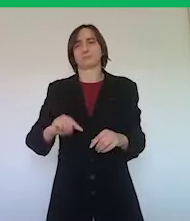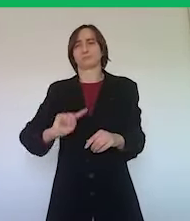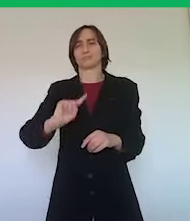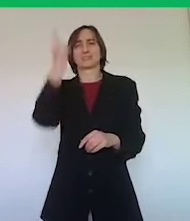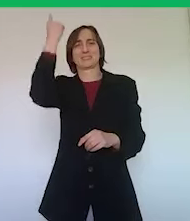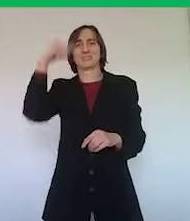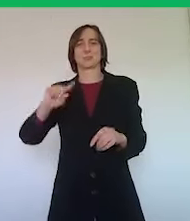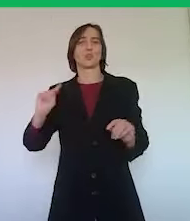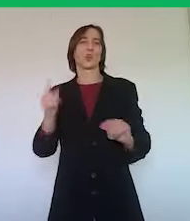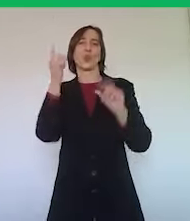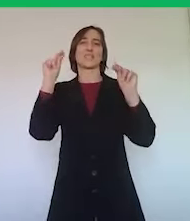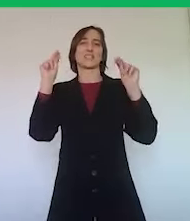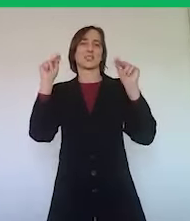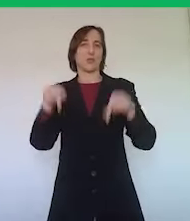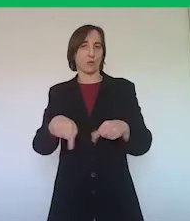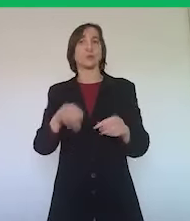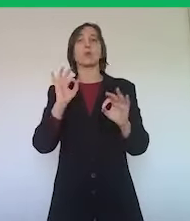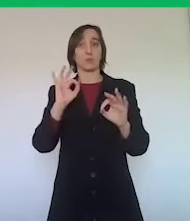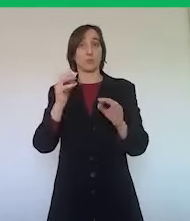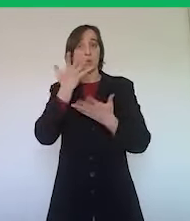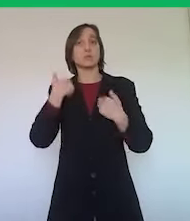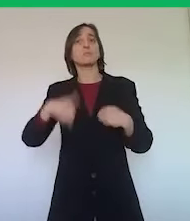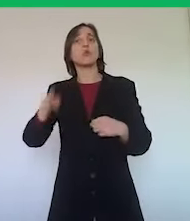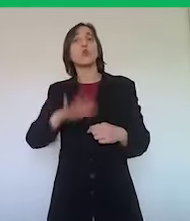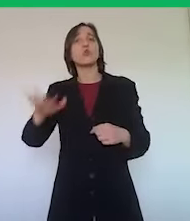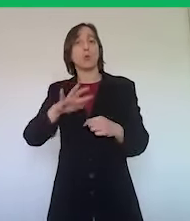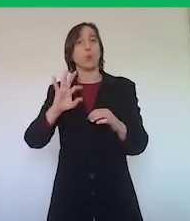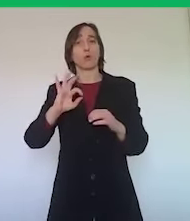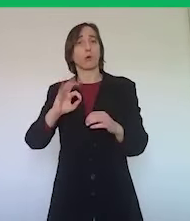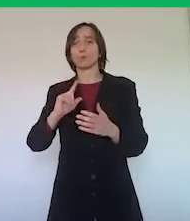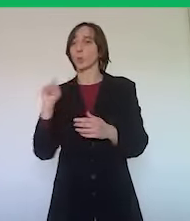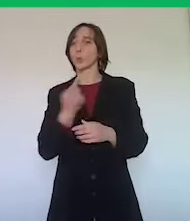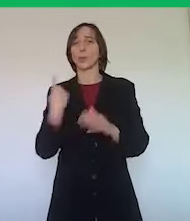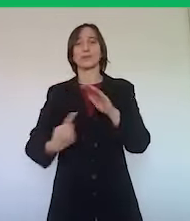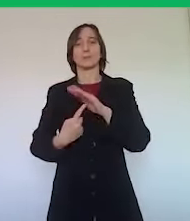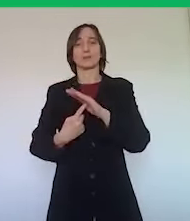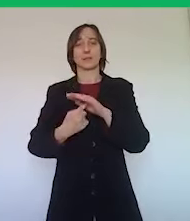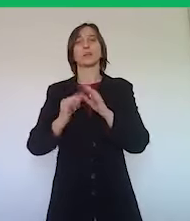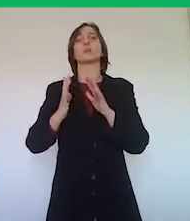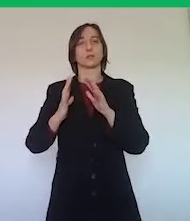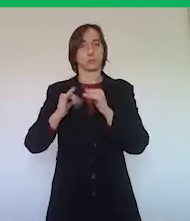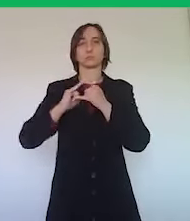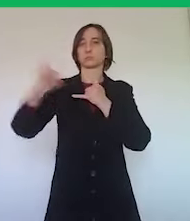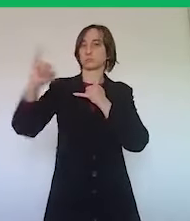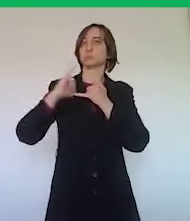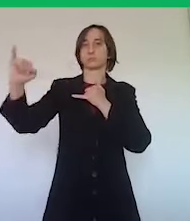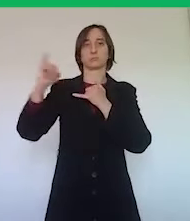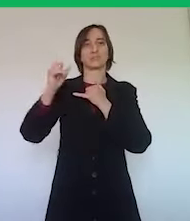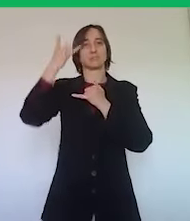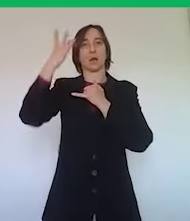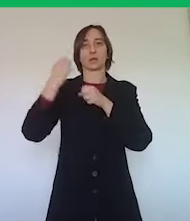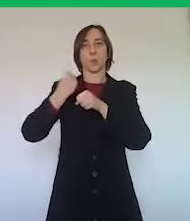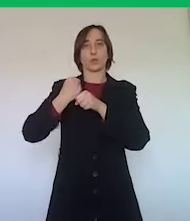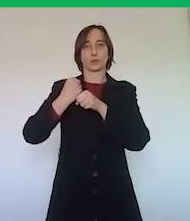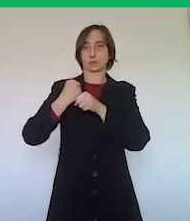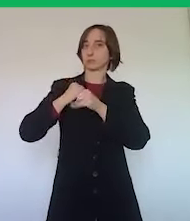incentivato lo smart working, lo abbiamo fatto non solo per i dipendenti della nostra regione, che possono così continuare a lavorare